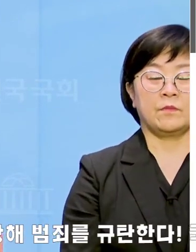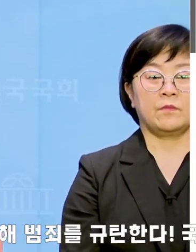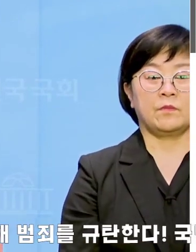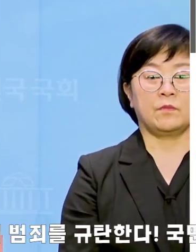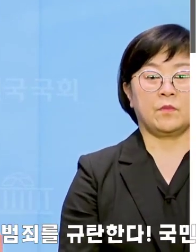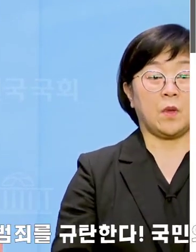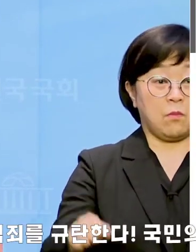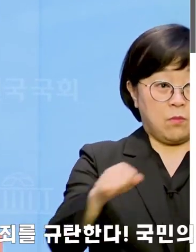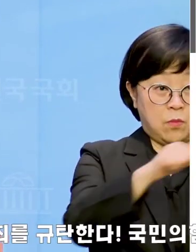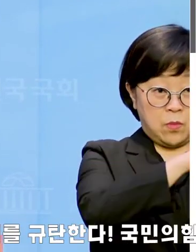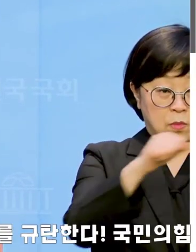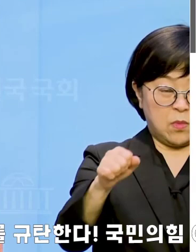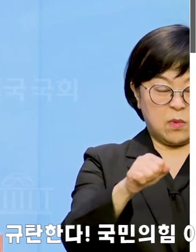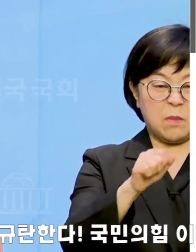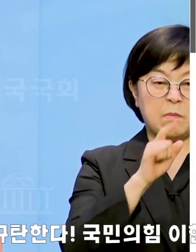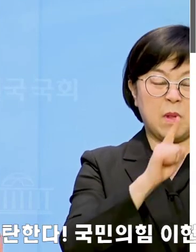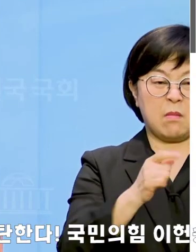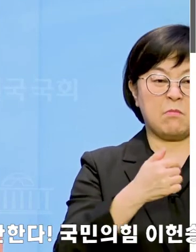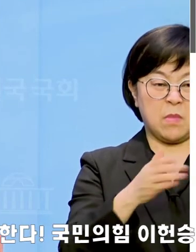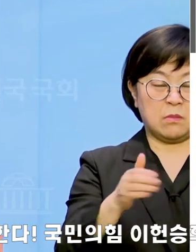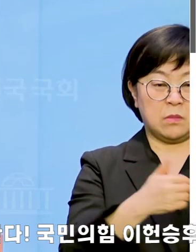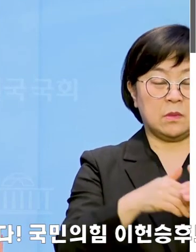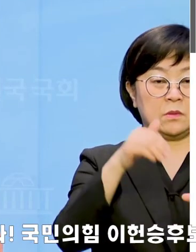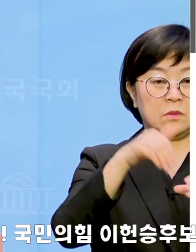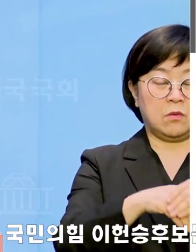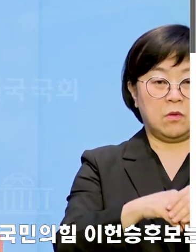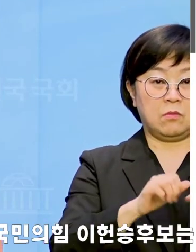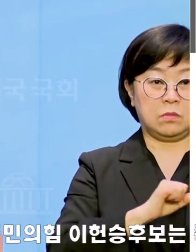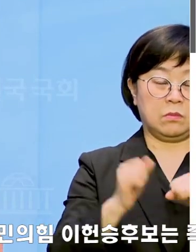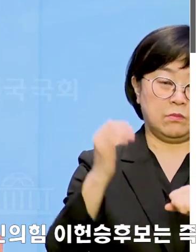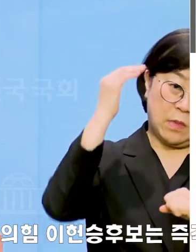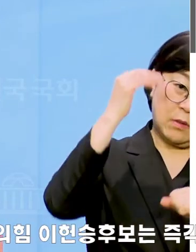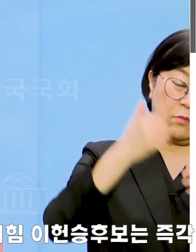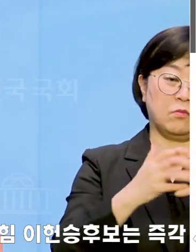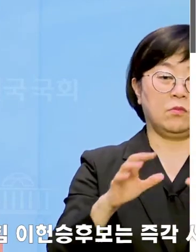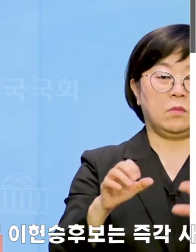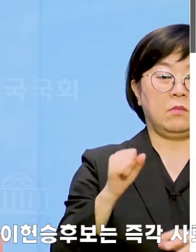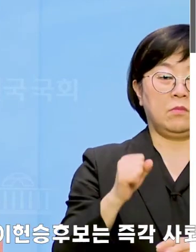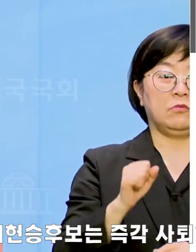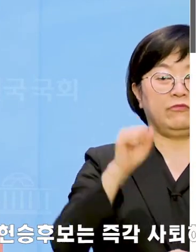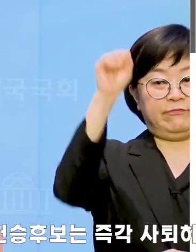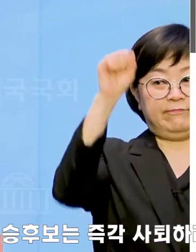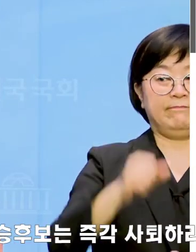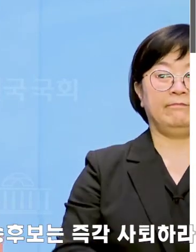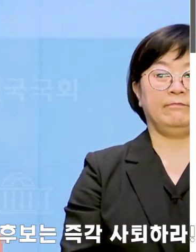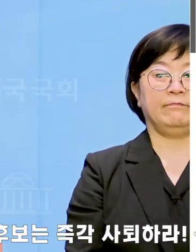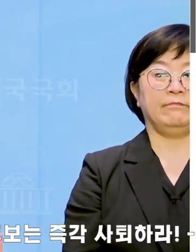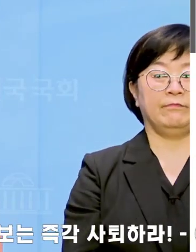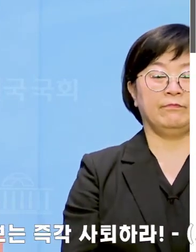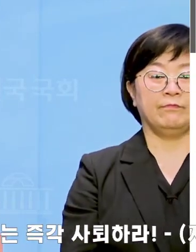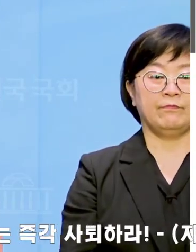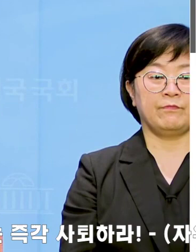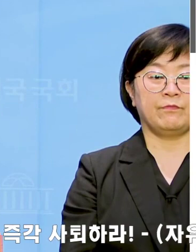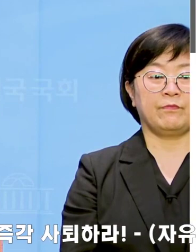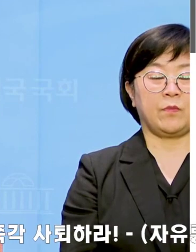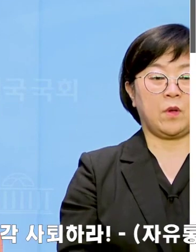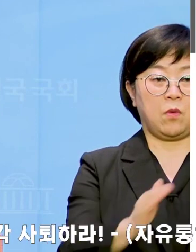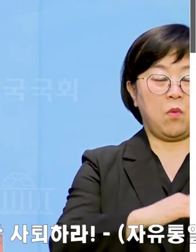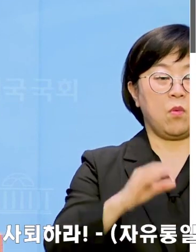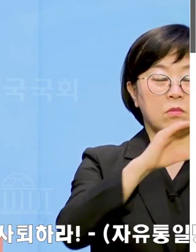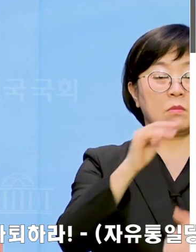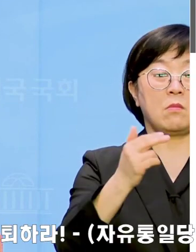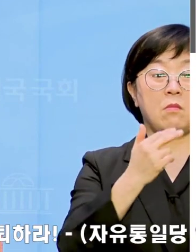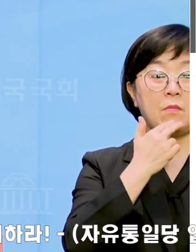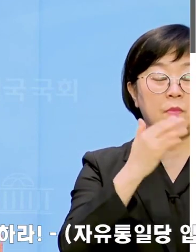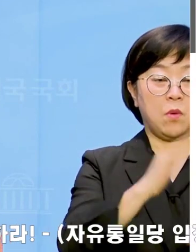폭력과 폭언으로 선거운동을 방해한 국민의힘을 규탄한다. 불공정한